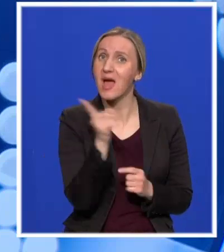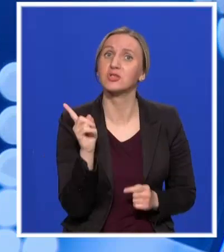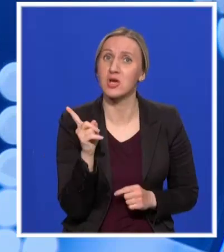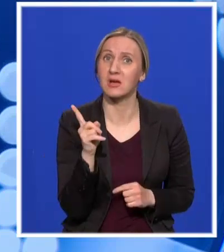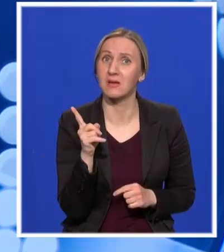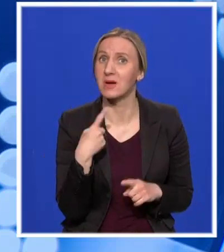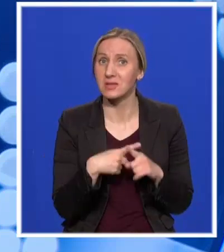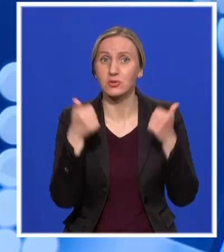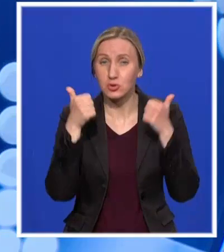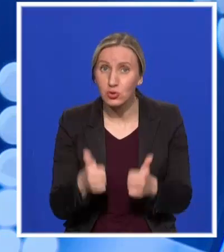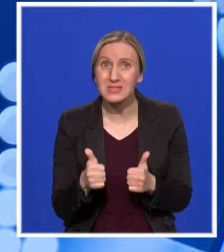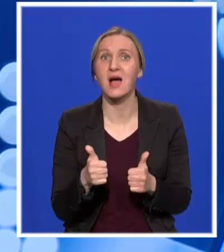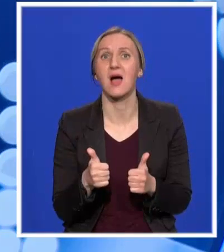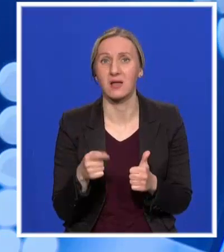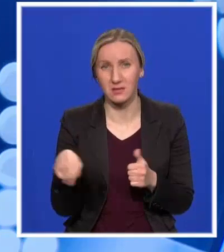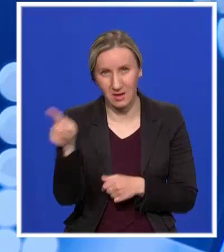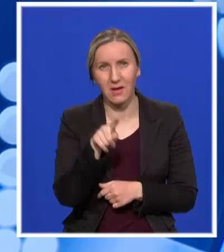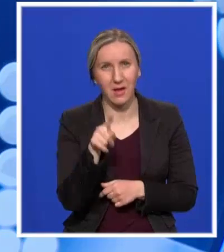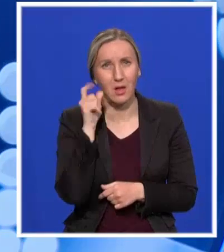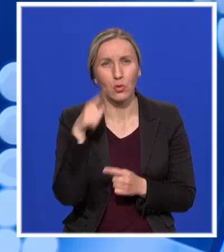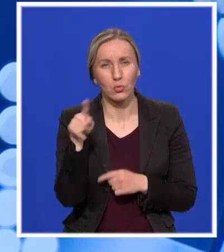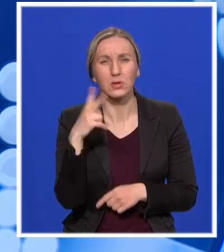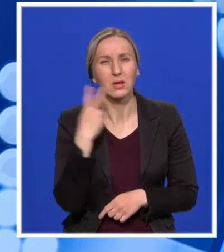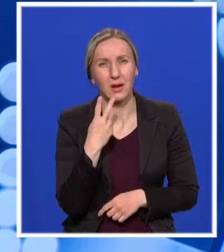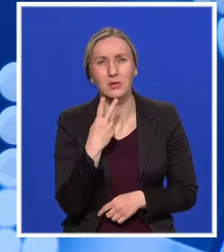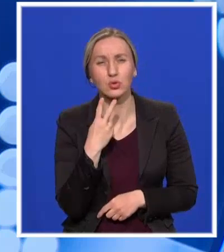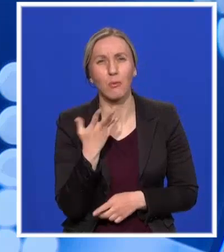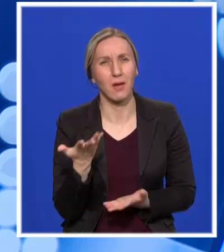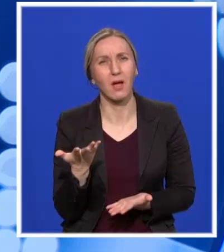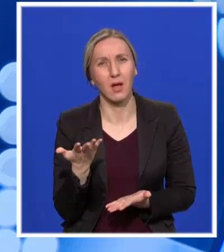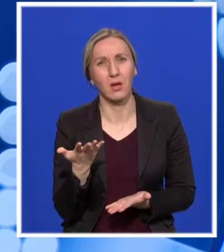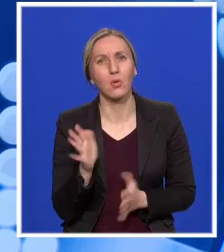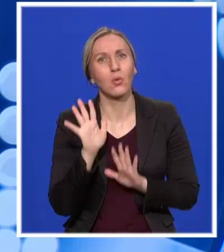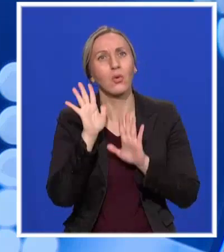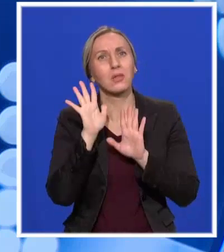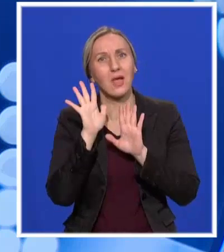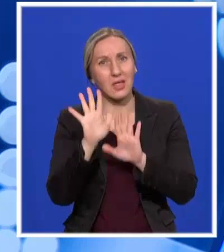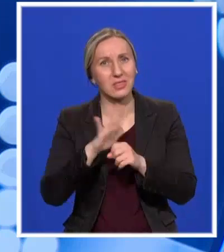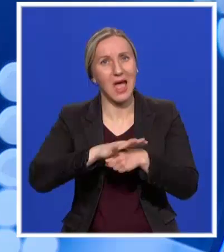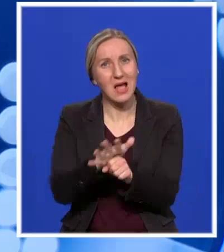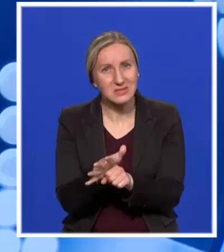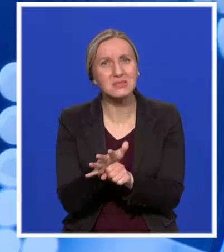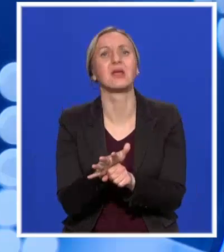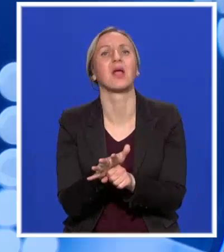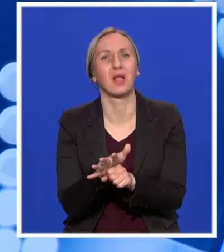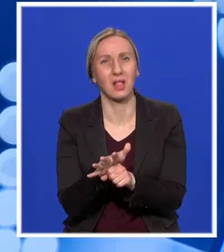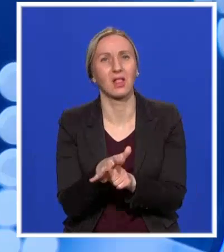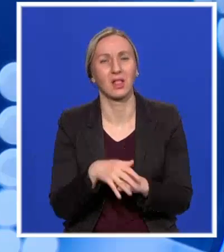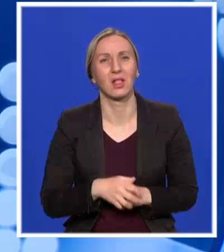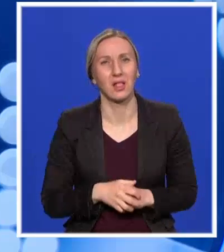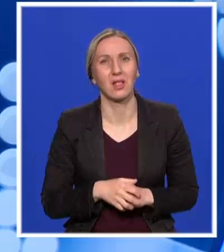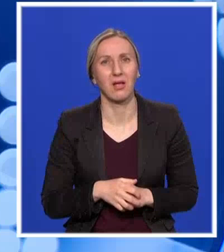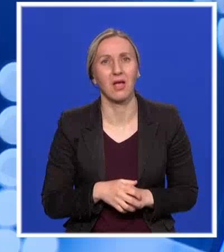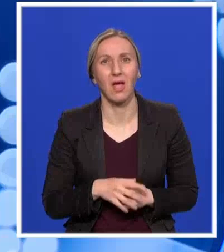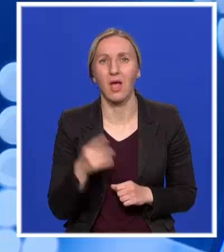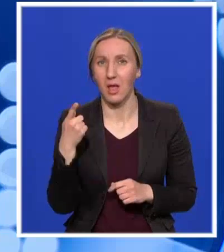što čini mi se da su ljudi razumeli da i takva vrsta nasilja, nadam se da učimo lekcije da je